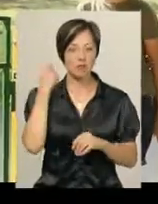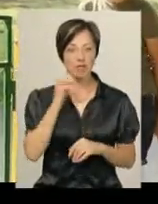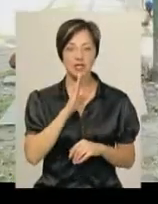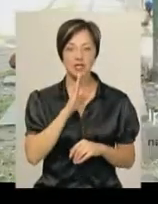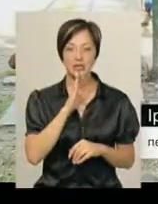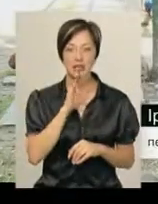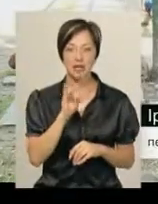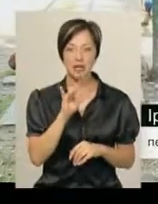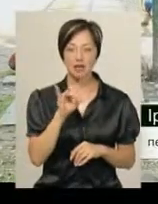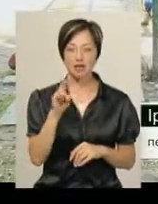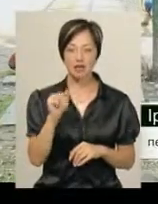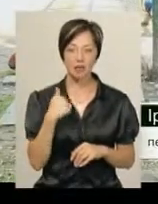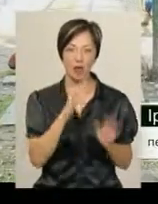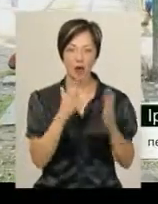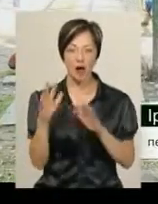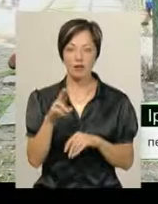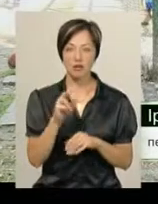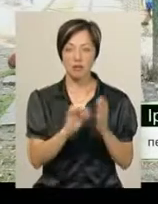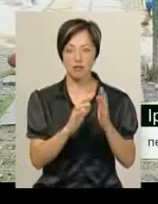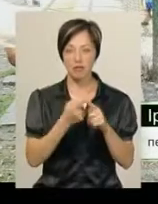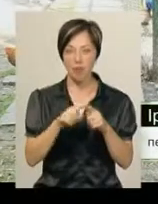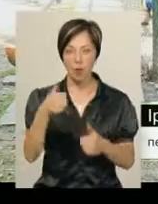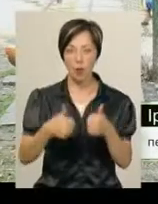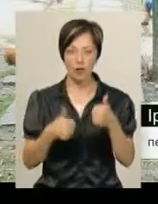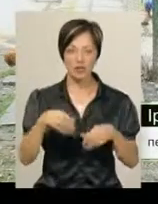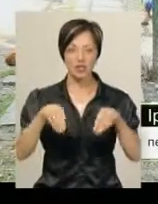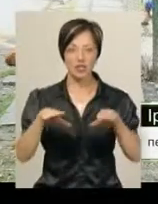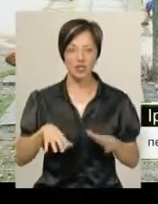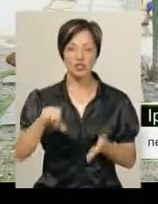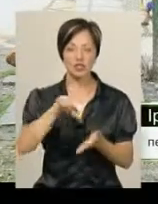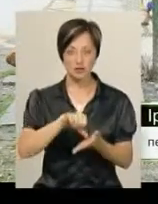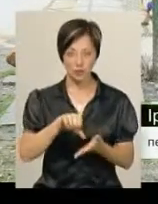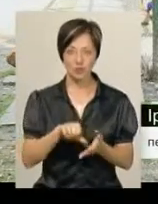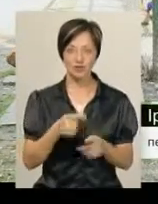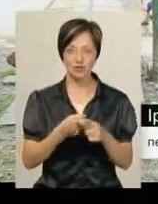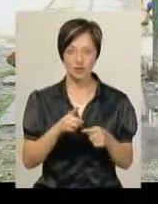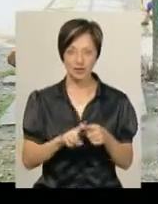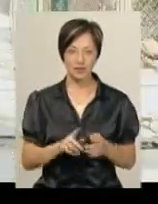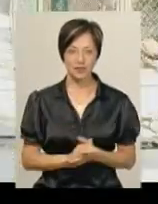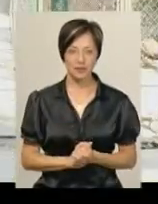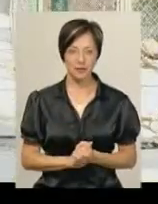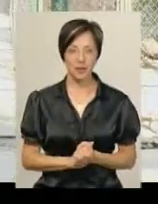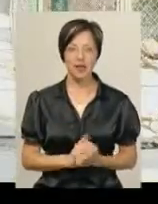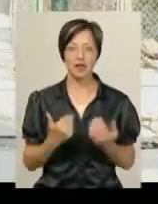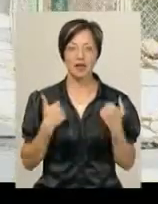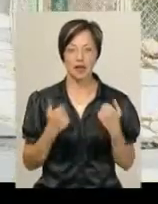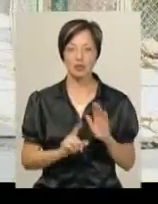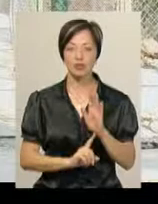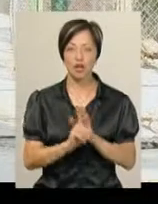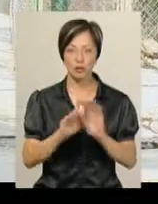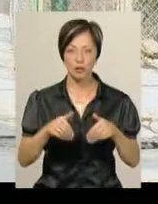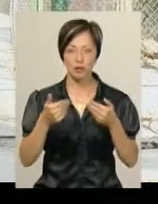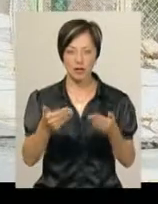Баранова. Ми гуляли у парку і побачили, що проходить конкурс і вирішили взяти участь. Я спочатку